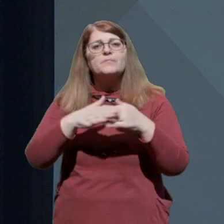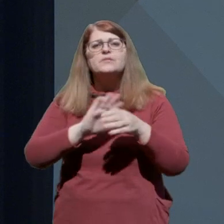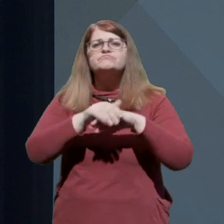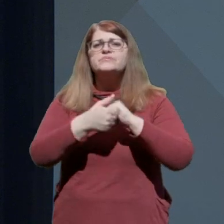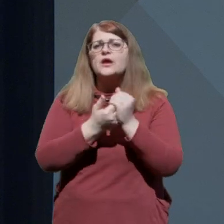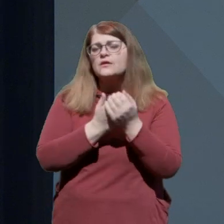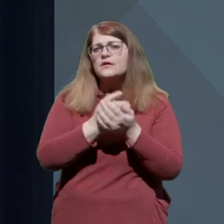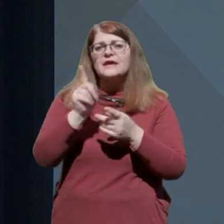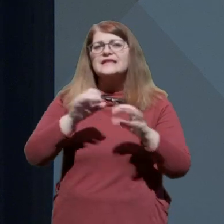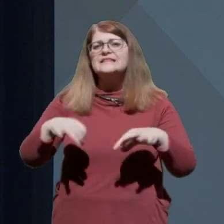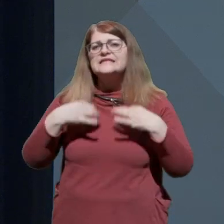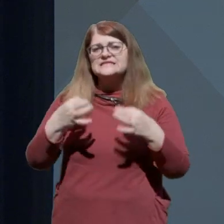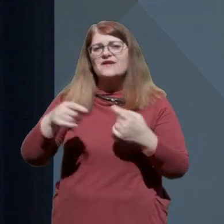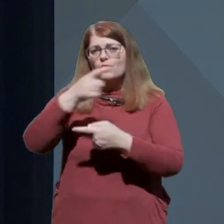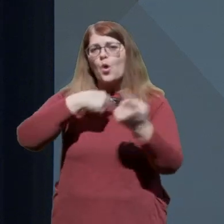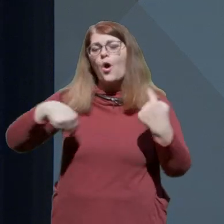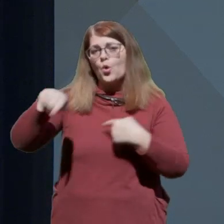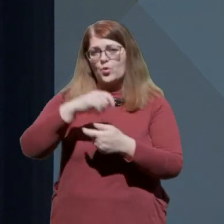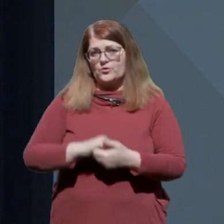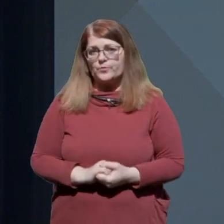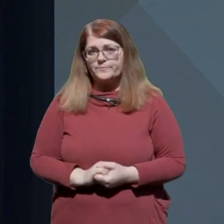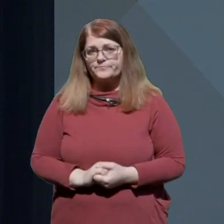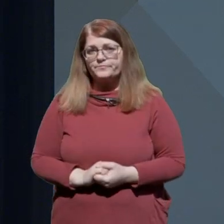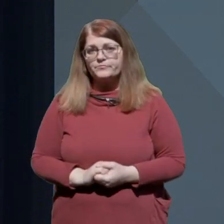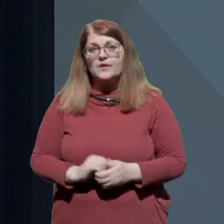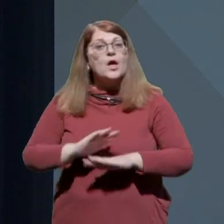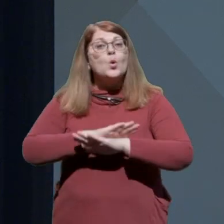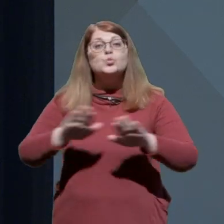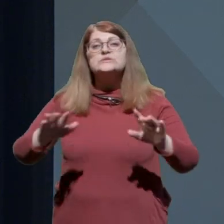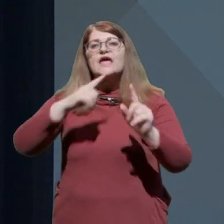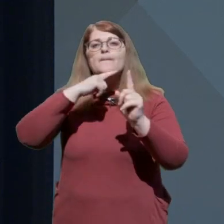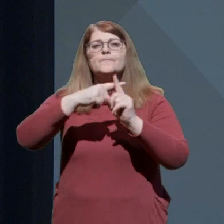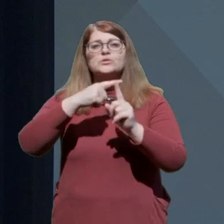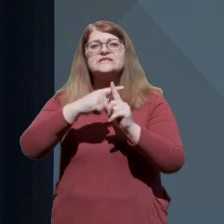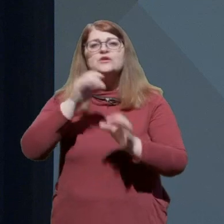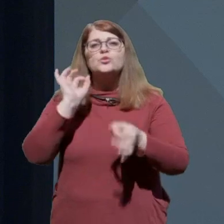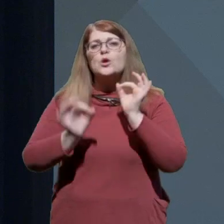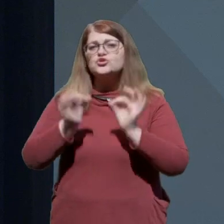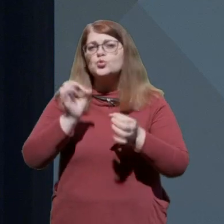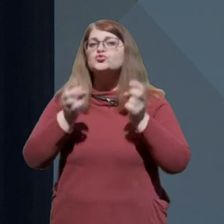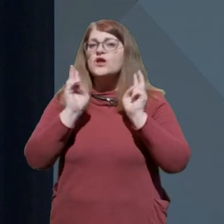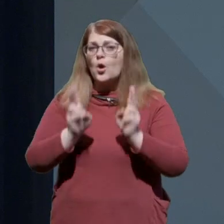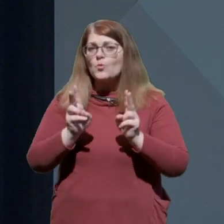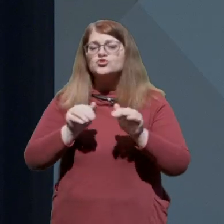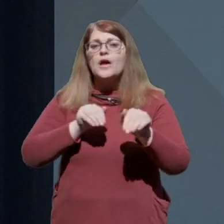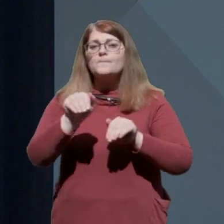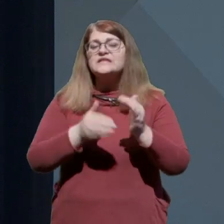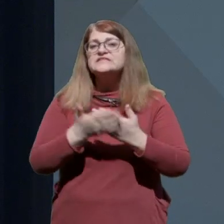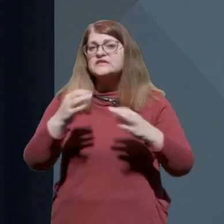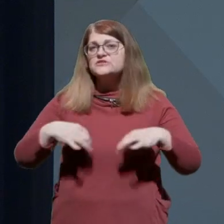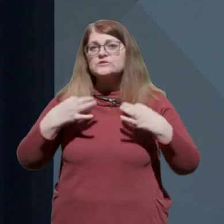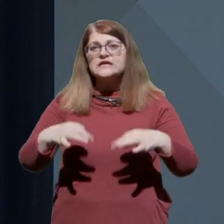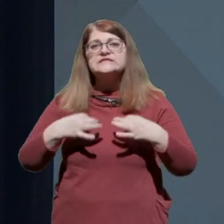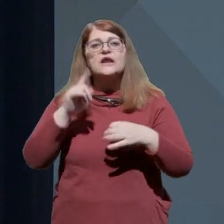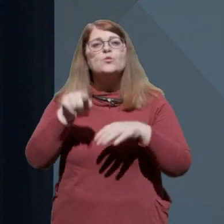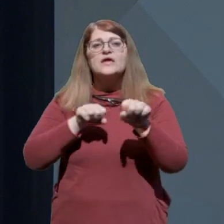in zdravjemu okolju. Vse pozitivne izkušnje omogočajo Ministrstvo za zdravje in